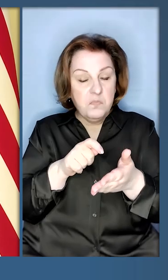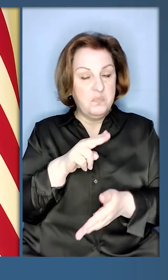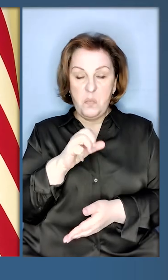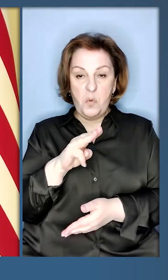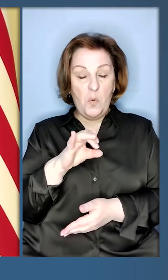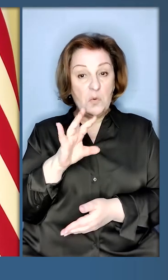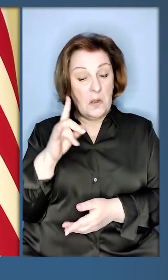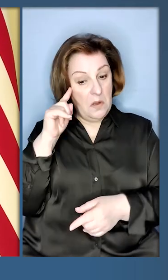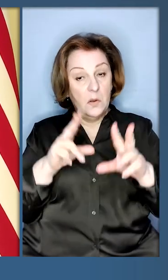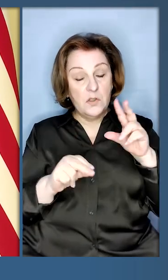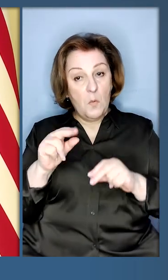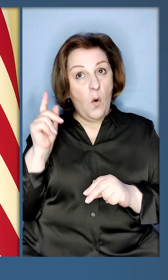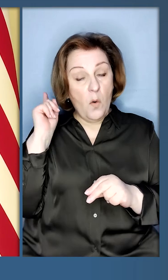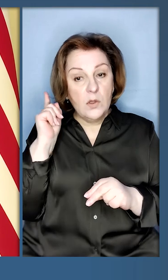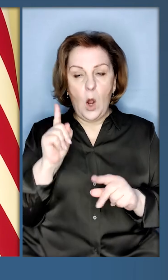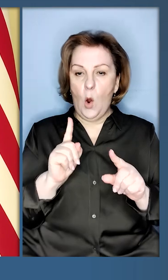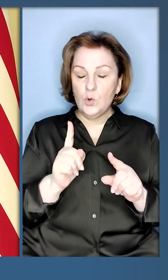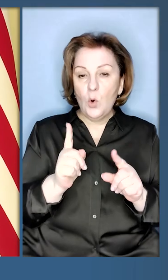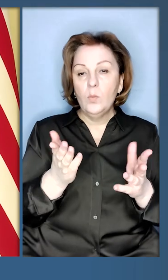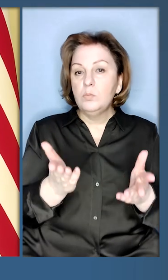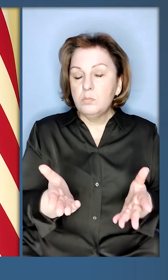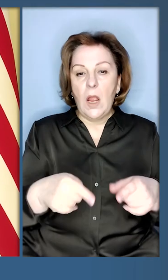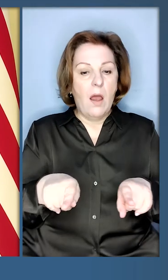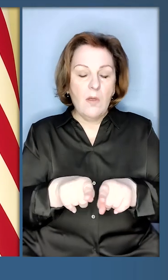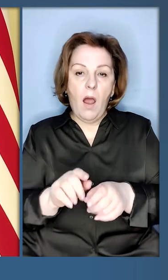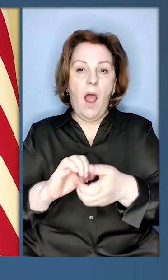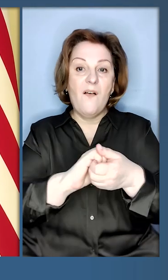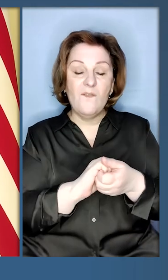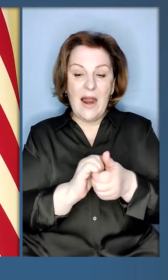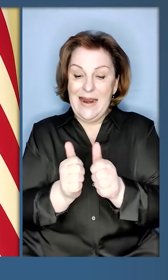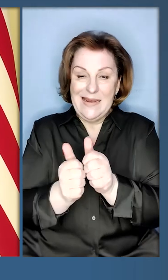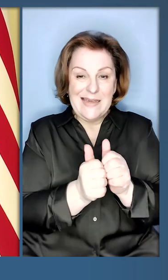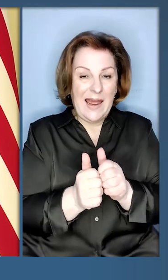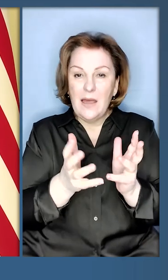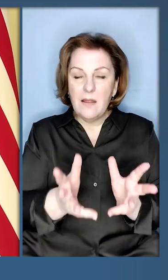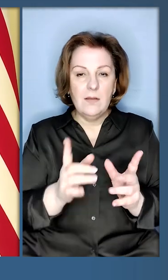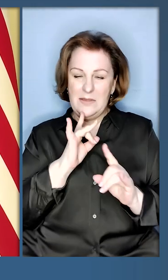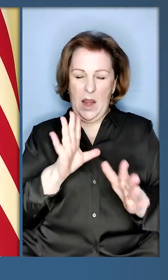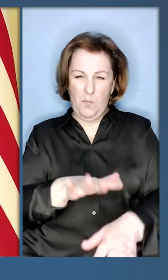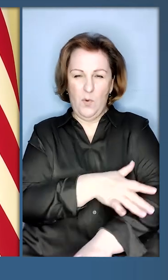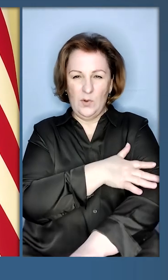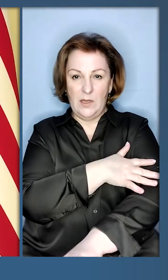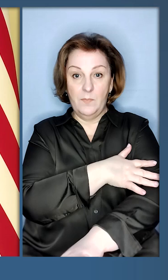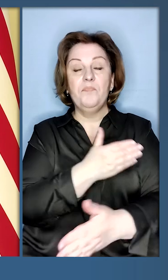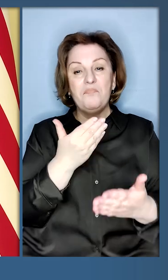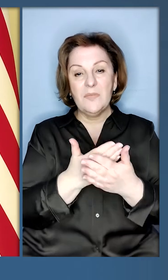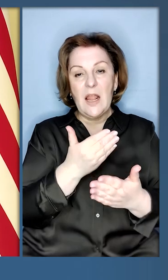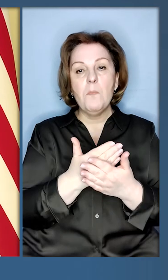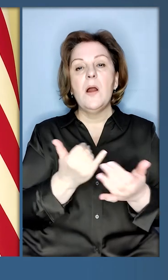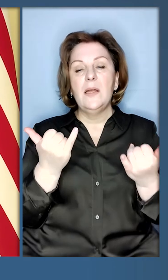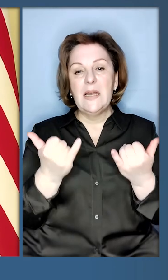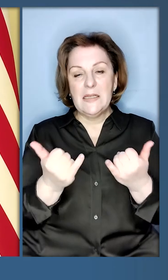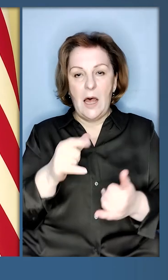сподівався, що, власне, така єдність не триватиме. Напевно, зараз він так не